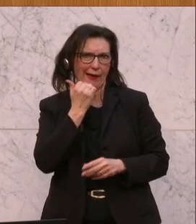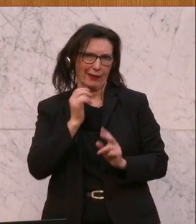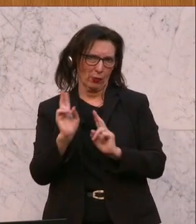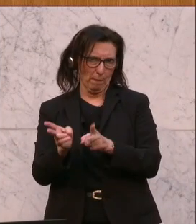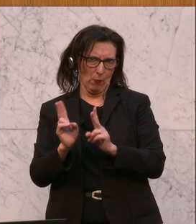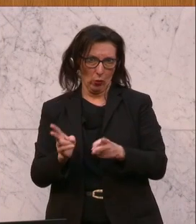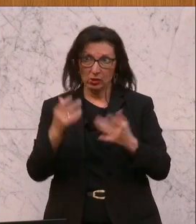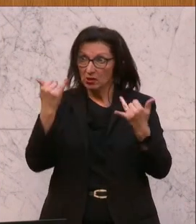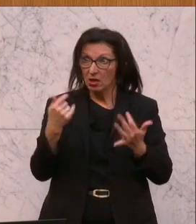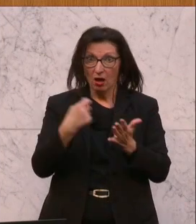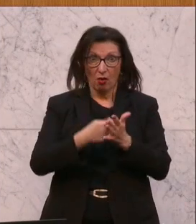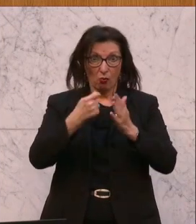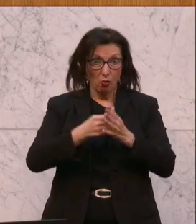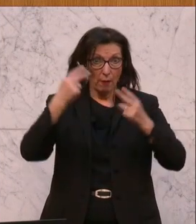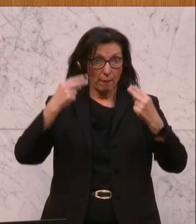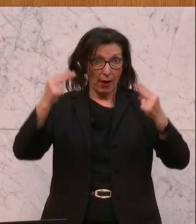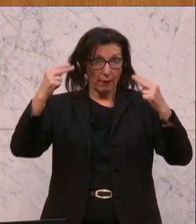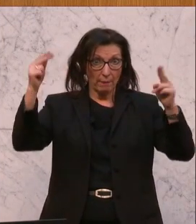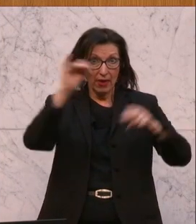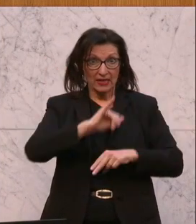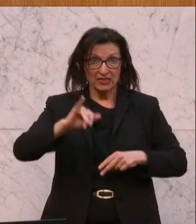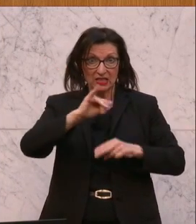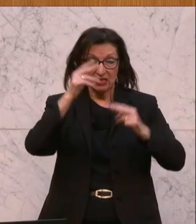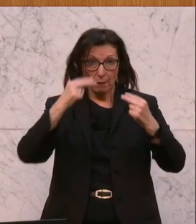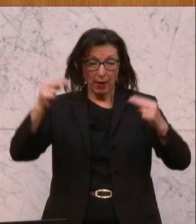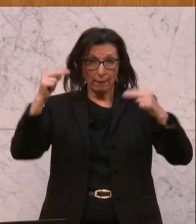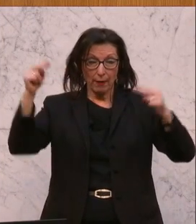steigender Kosten und steigender Zinsen zu unterstützen.